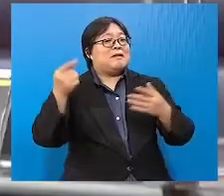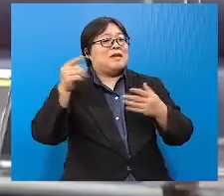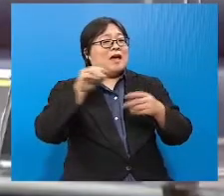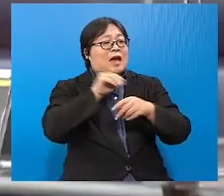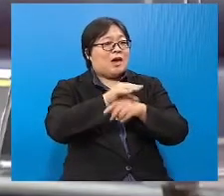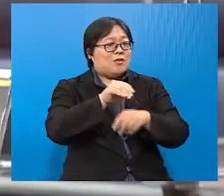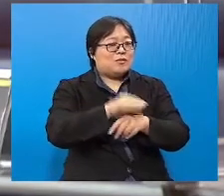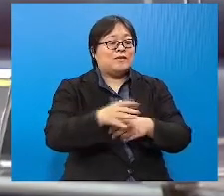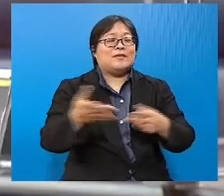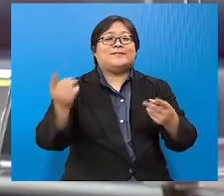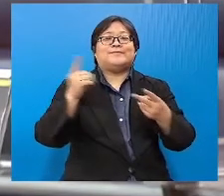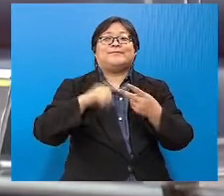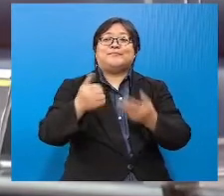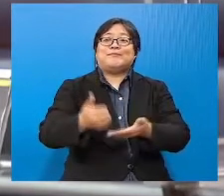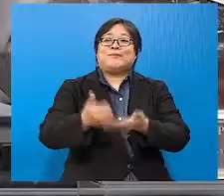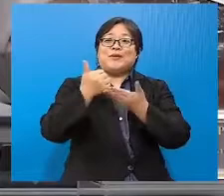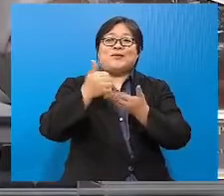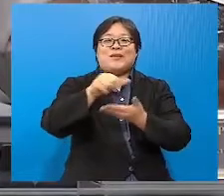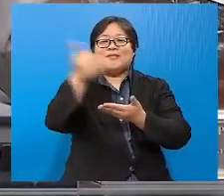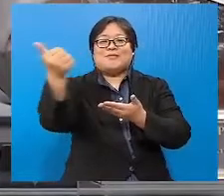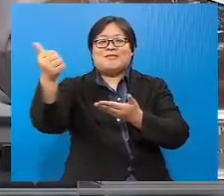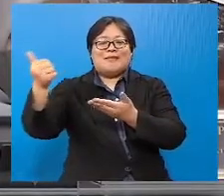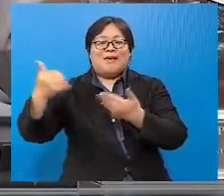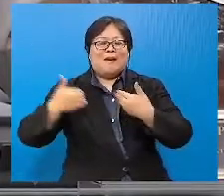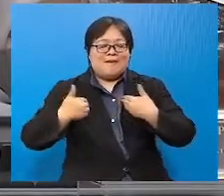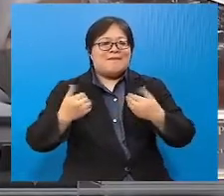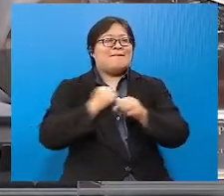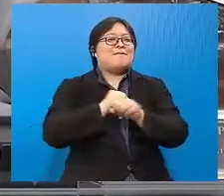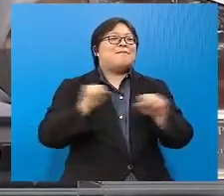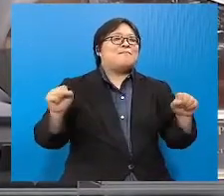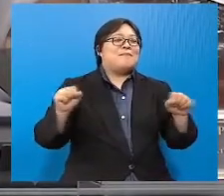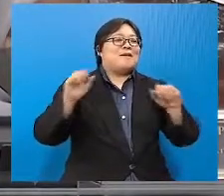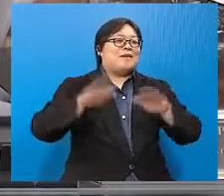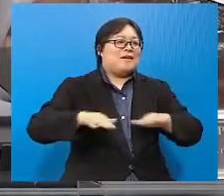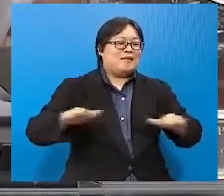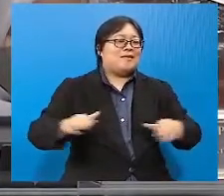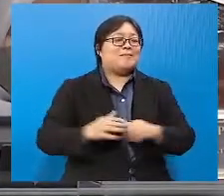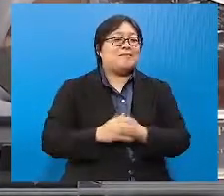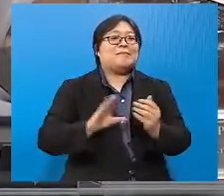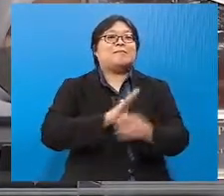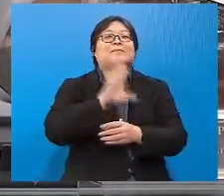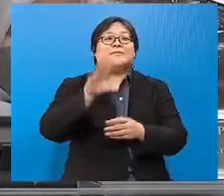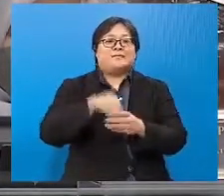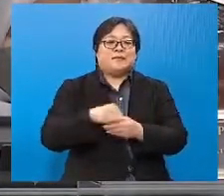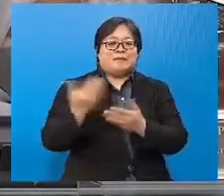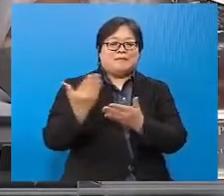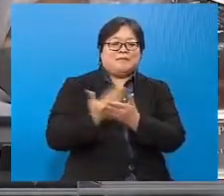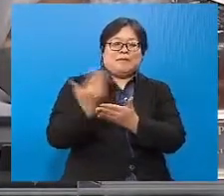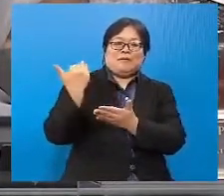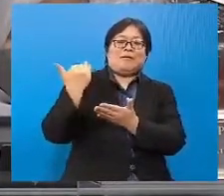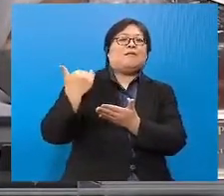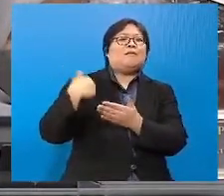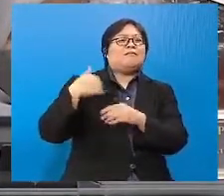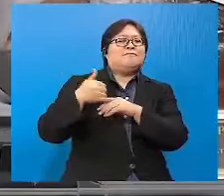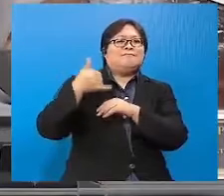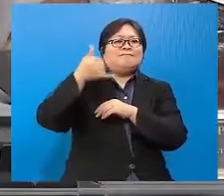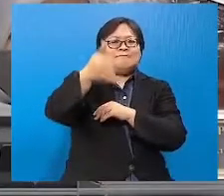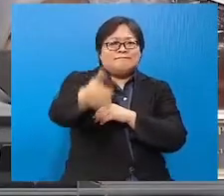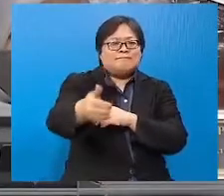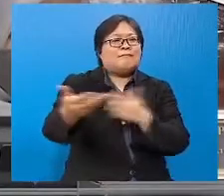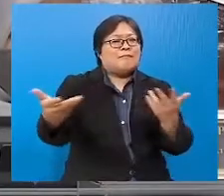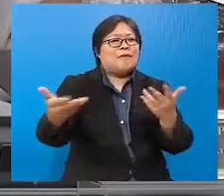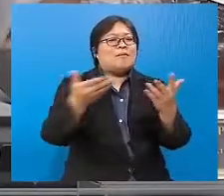kaunseling dan juga bantuan-bantuan lain juga ada kita sediakan untuk kanak-kanak. Termasuk juga baru-baru ini bila kita turun ke bawah